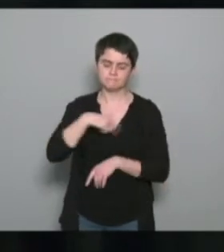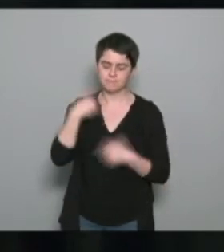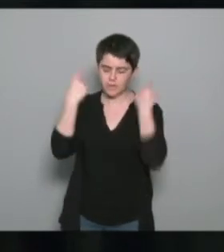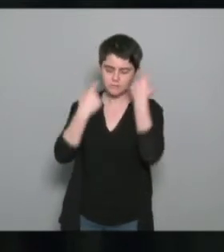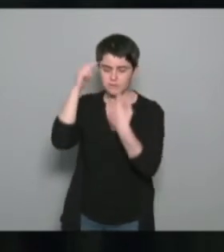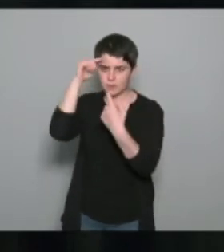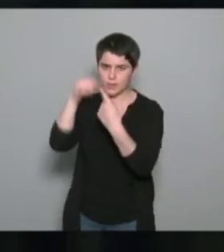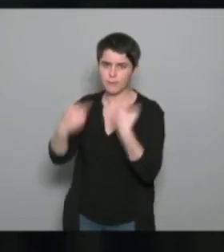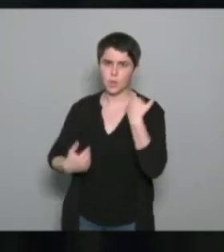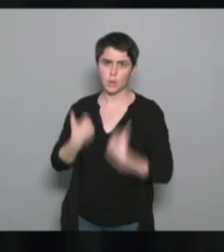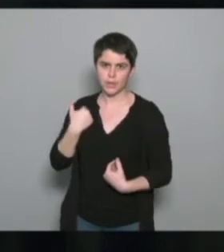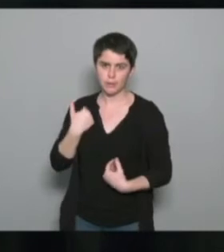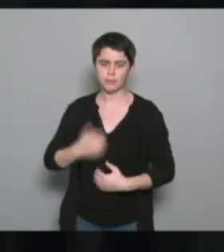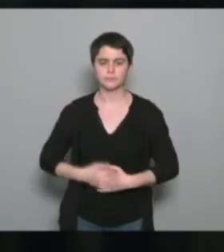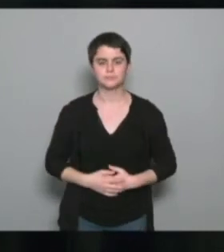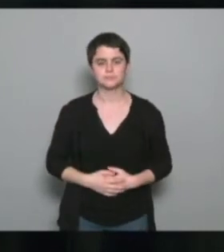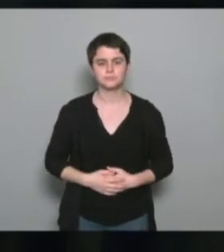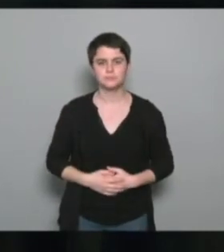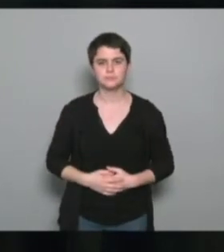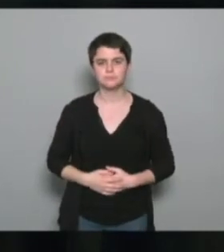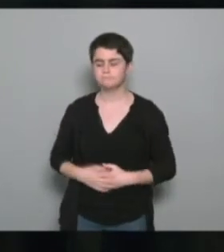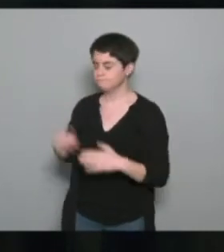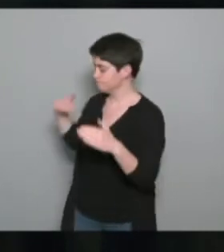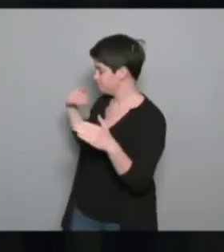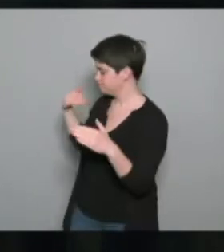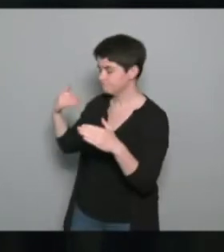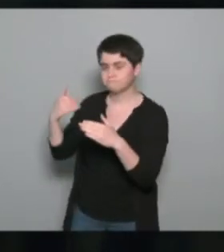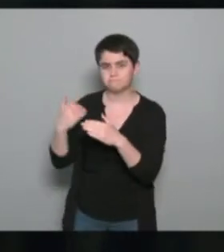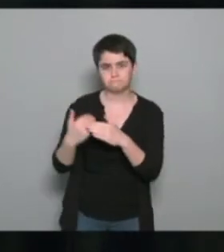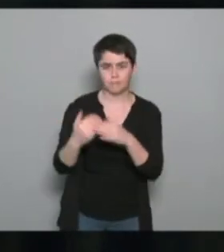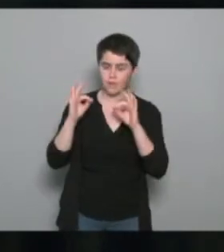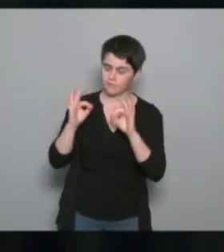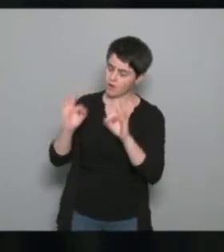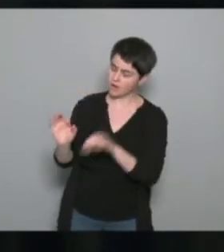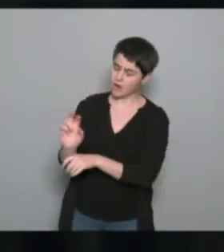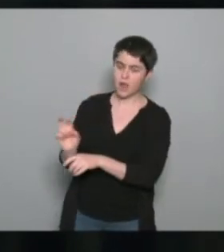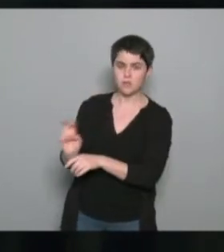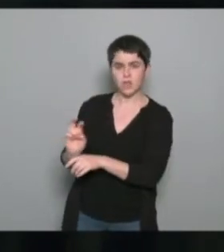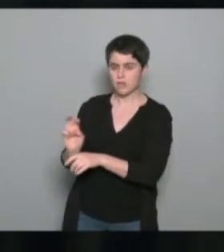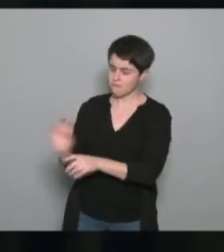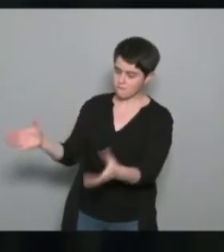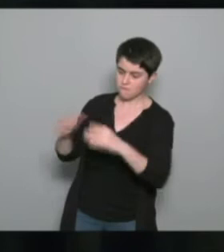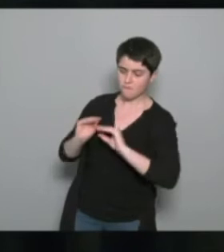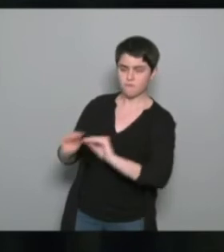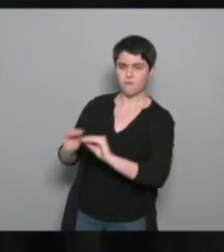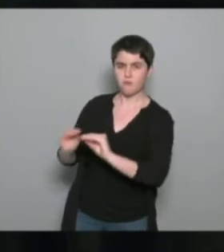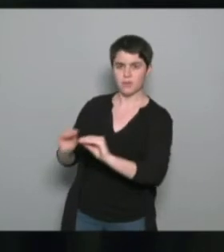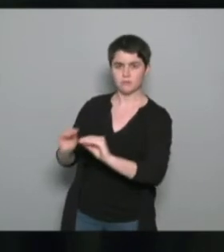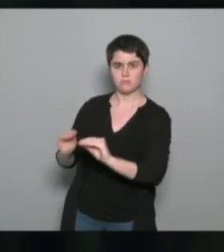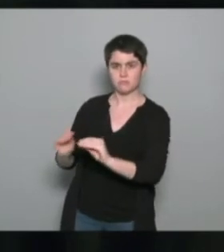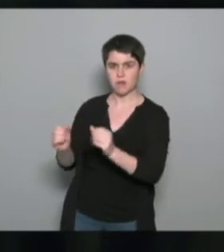Durant cette période, au niveau de la formation des éducateurs, il faut savoir que ça s'est fait de manière un petit peu empirique,